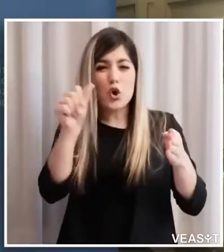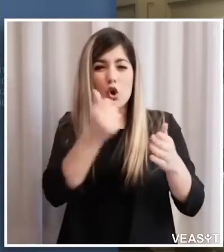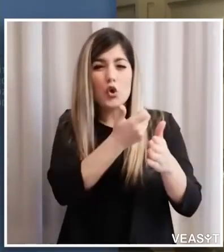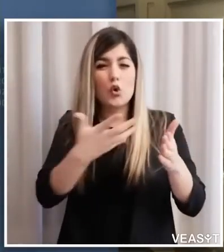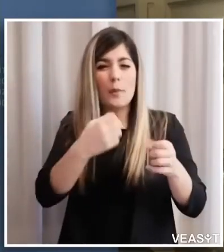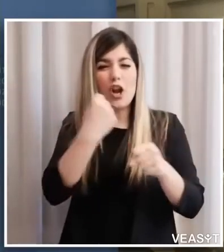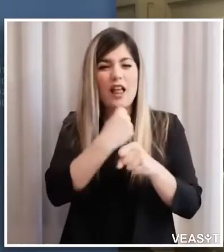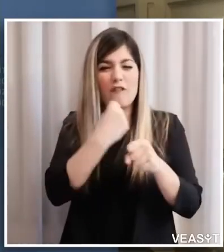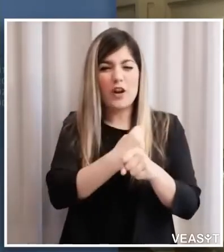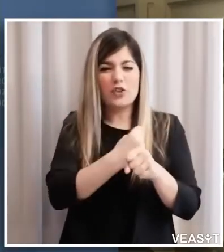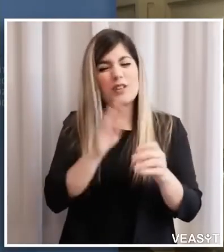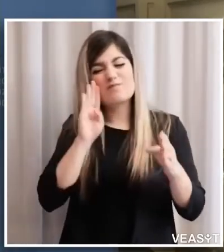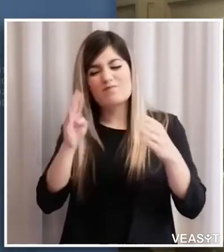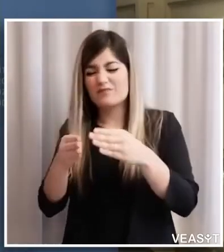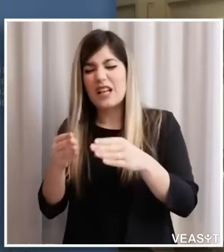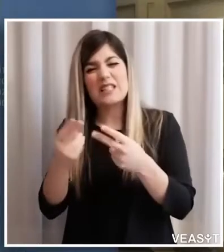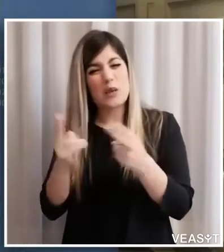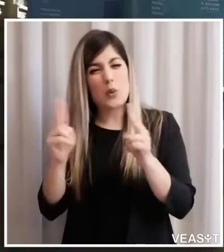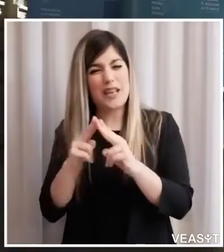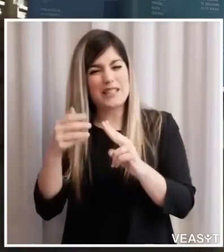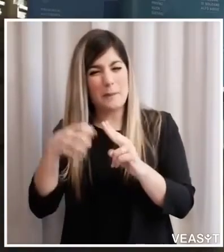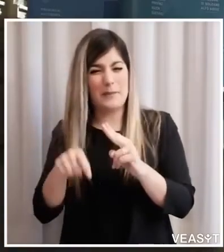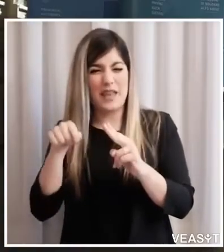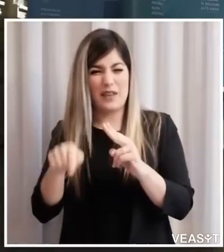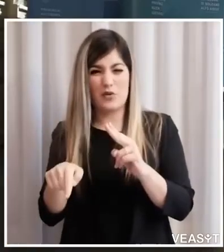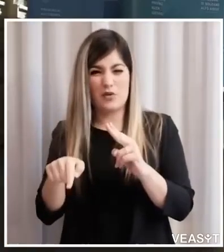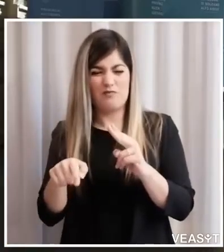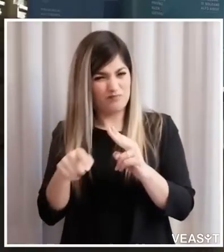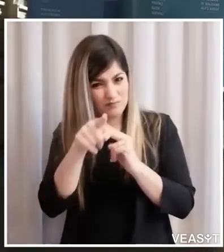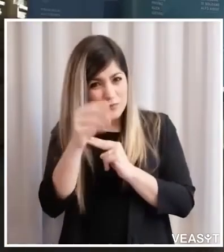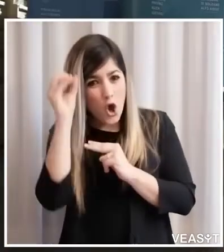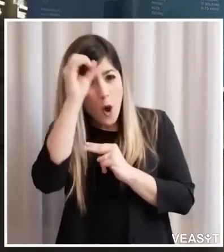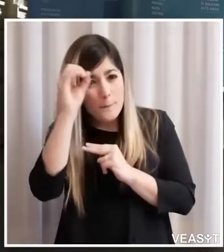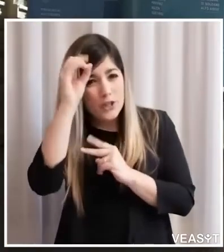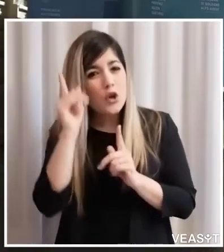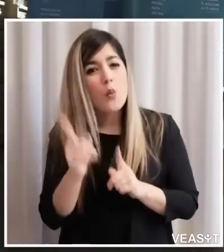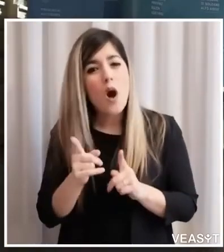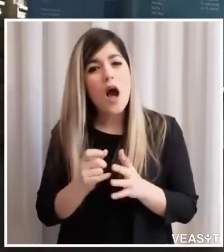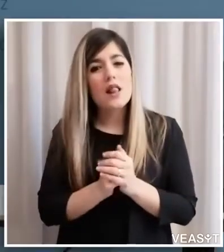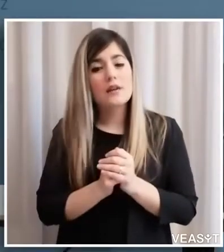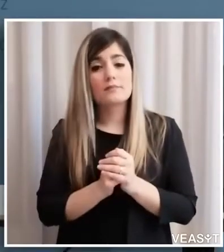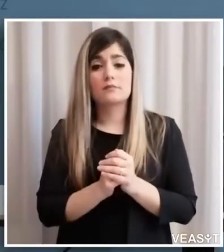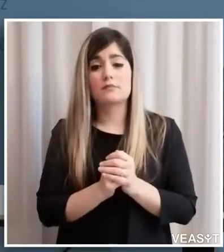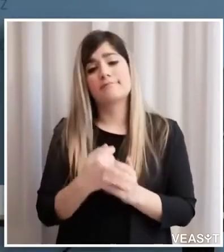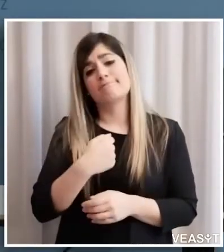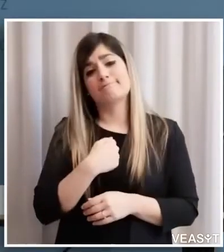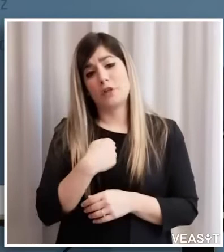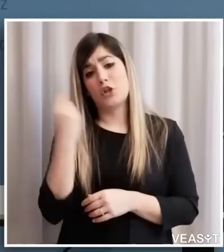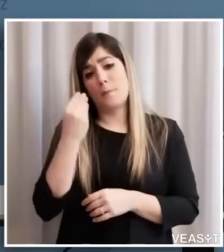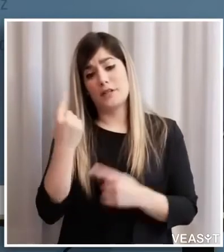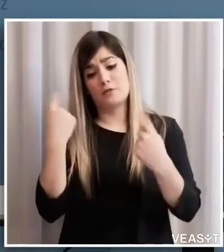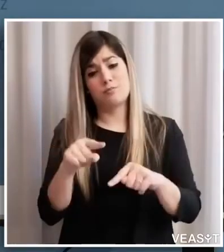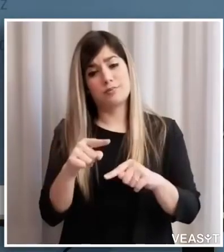sicurezza chiedono qual è la sua opinione a riguardo io credo che questo sia un malinteso perché si è